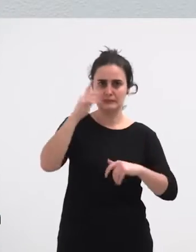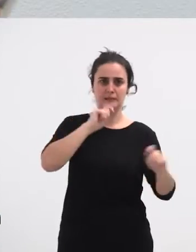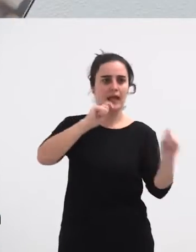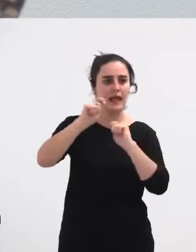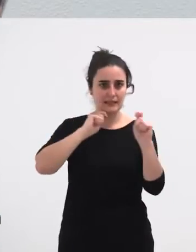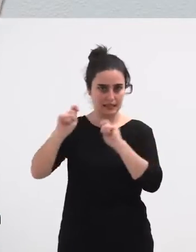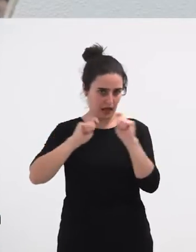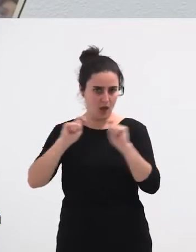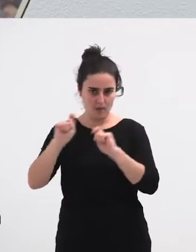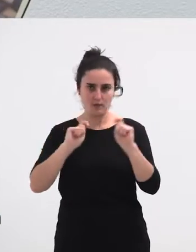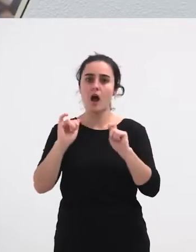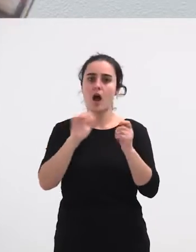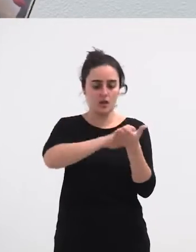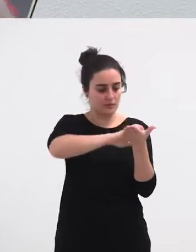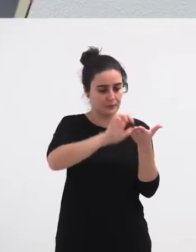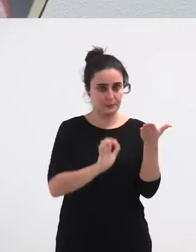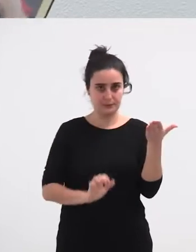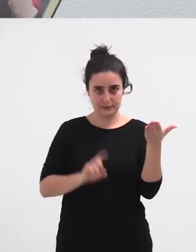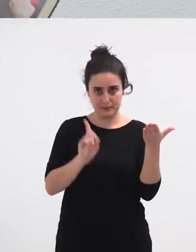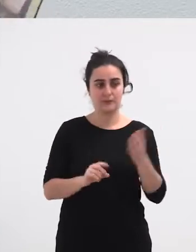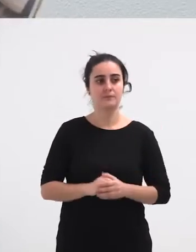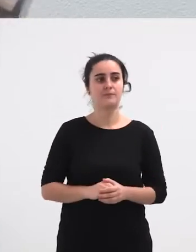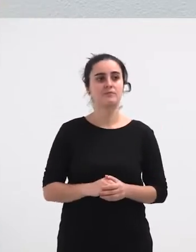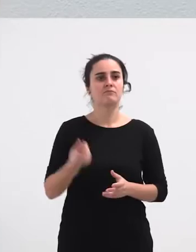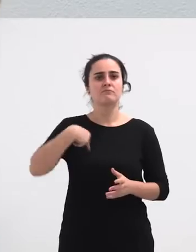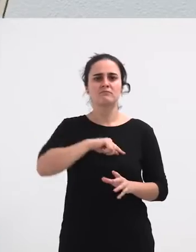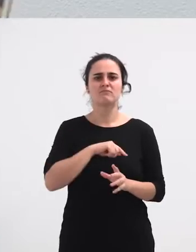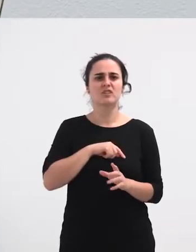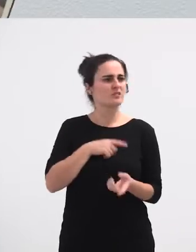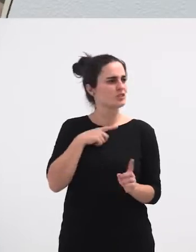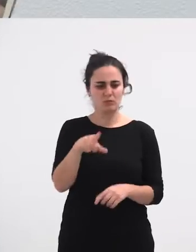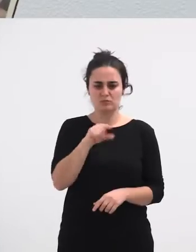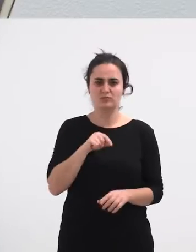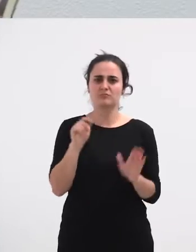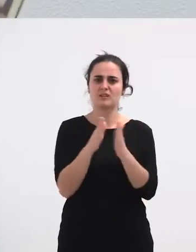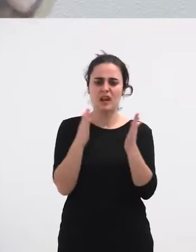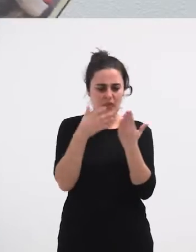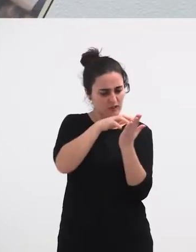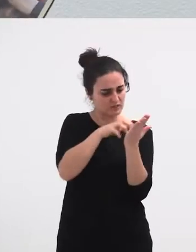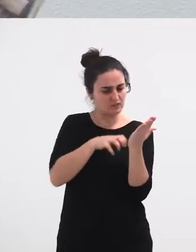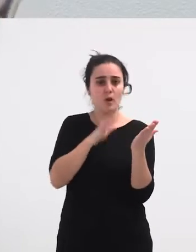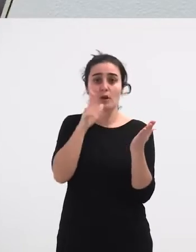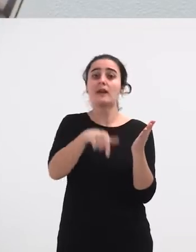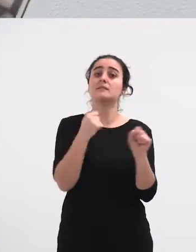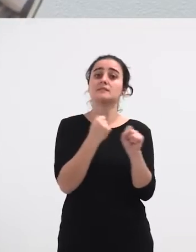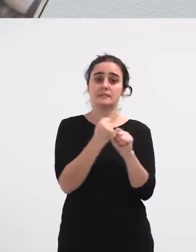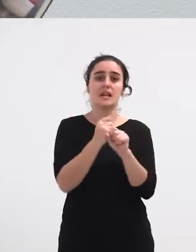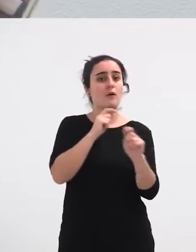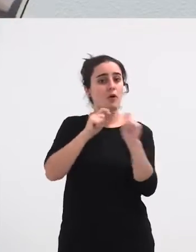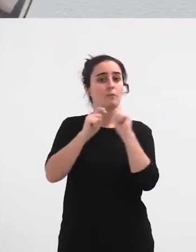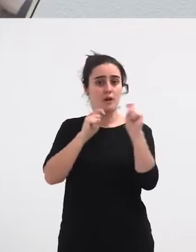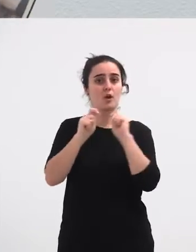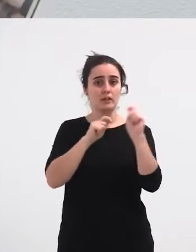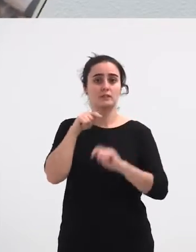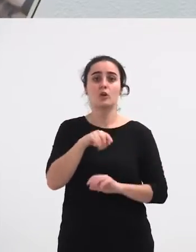pertsona baina gehiagoren itzak daude hemen Zer gaitik animatu ginean Zer ez da, lan hau egitera Lan periodistikoa da, kasetaritza lan bada